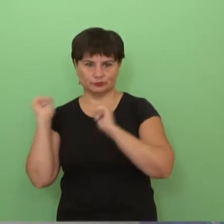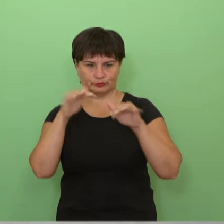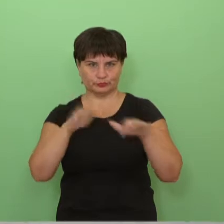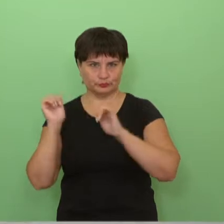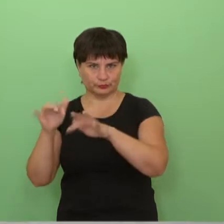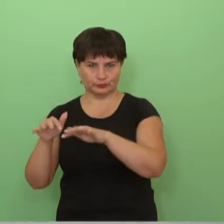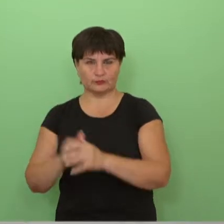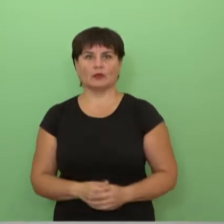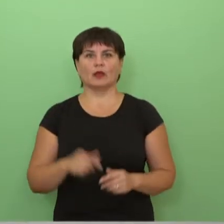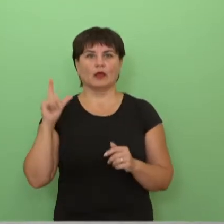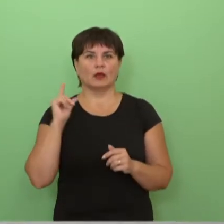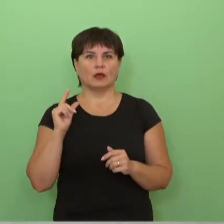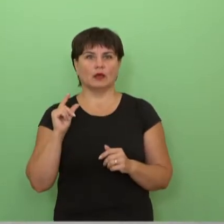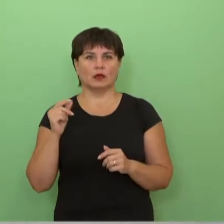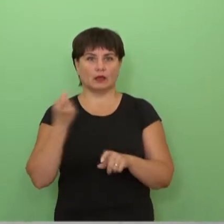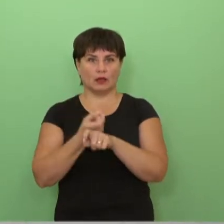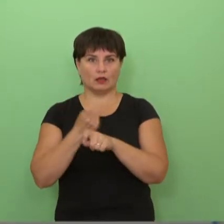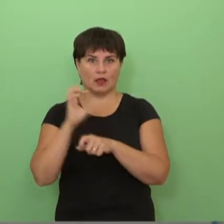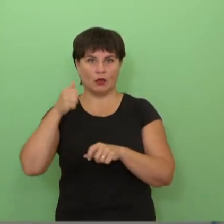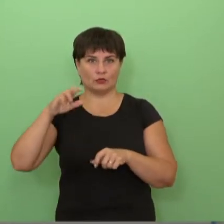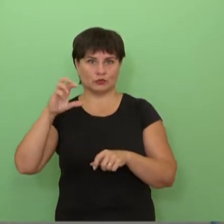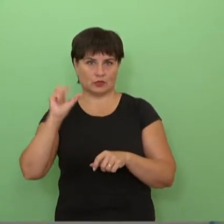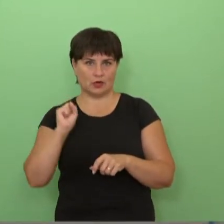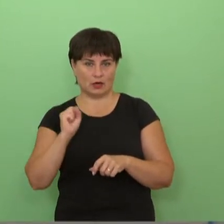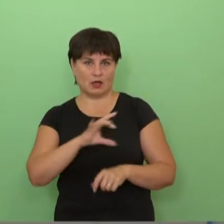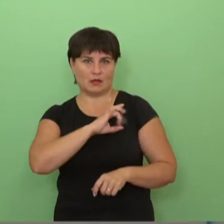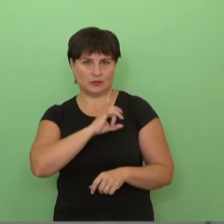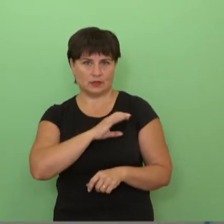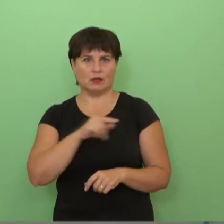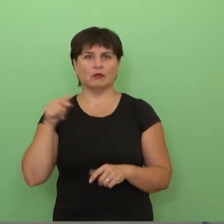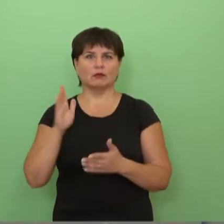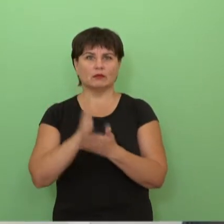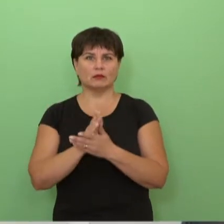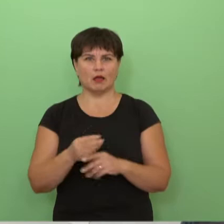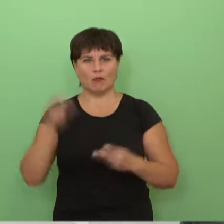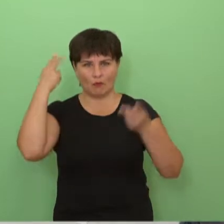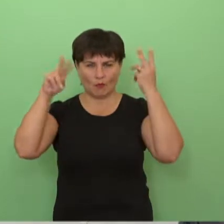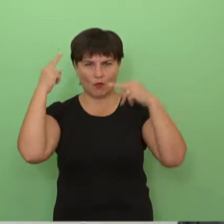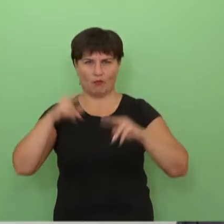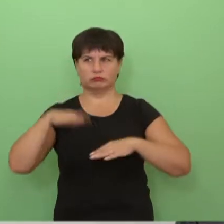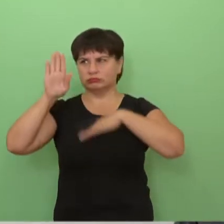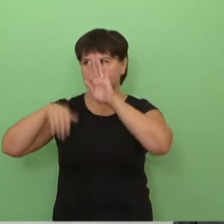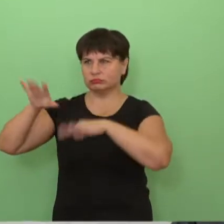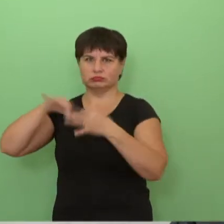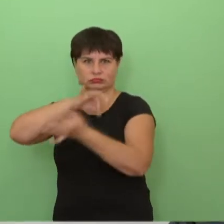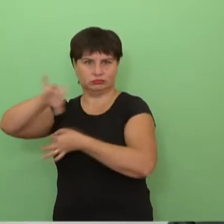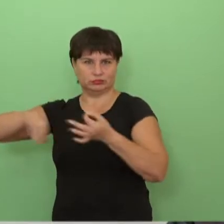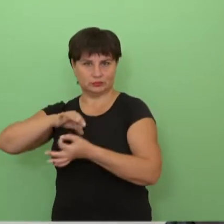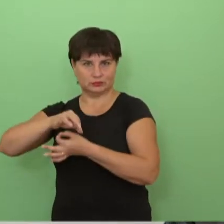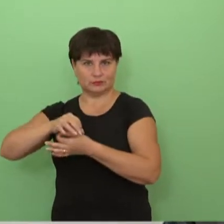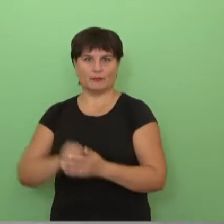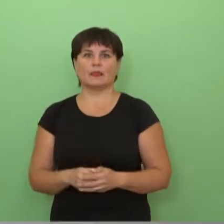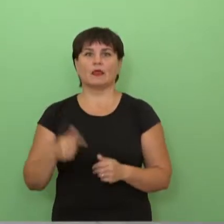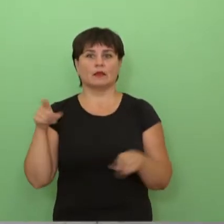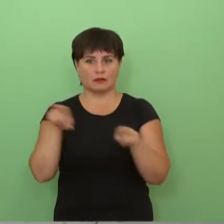gimnazijoje vyksta paskutiniai viešųjų erdvių išplėtimo ir modernizavimo projekto remonto darbai. Tačiau ir pati mokykla